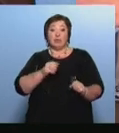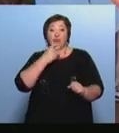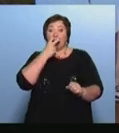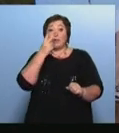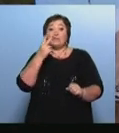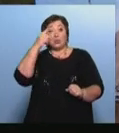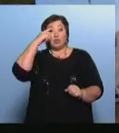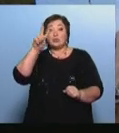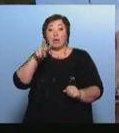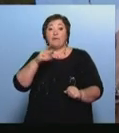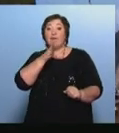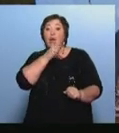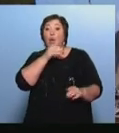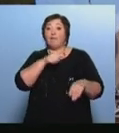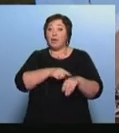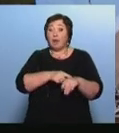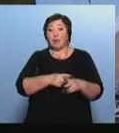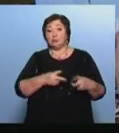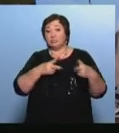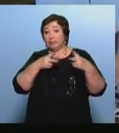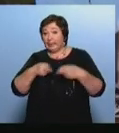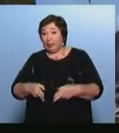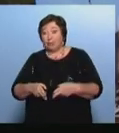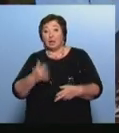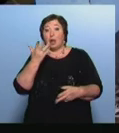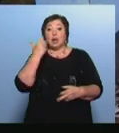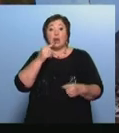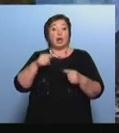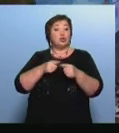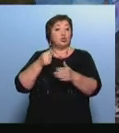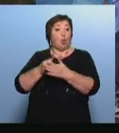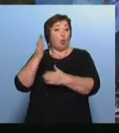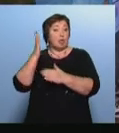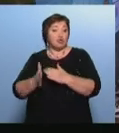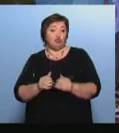Когда мы сможем добраться до определенной интересующей остановки